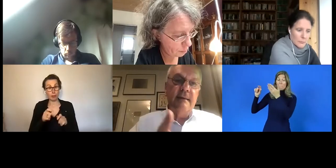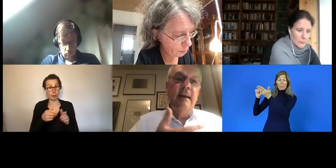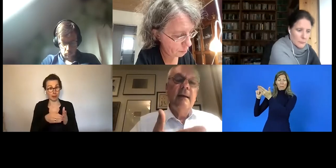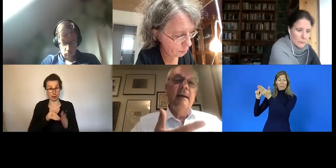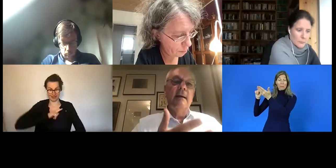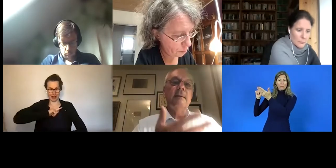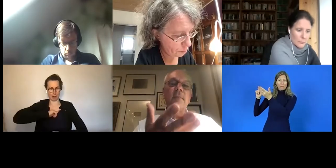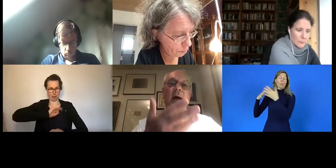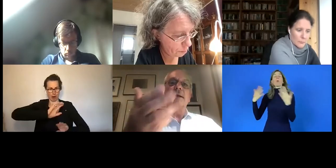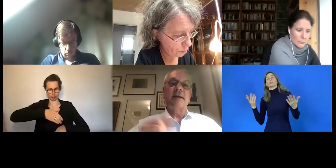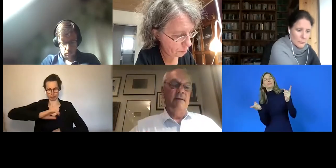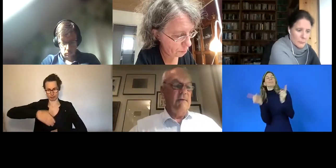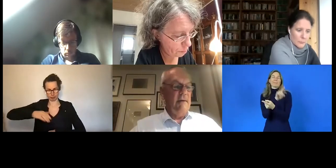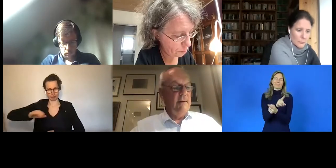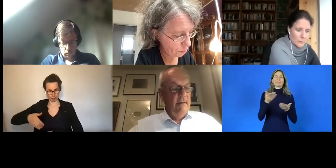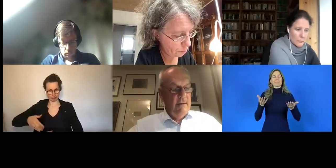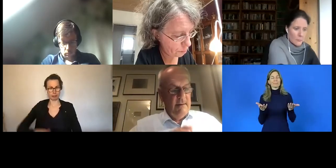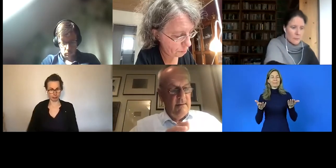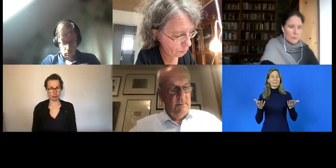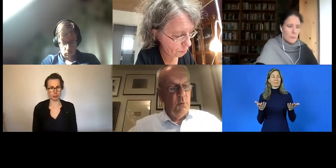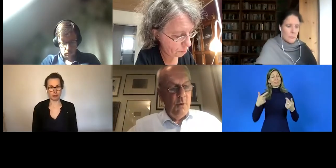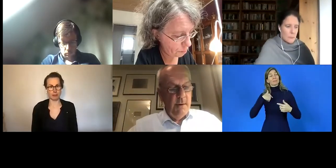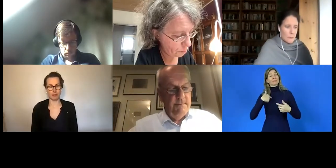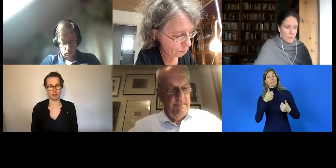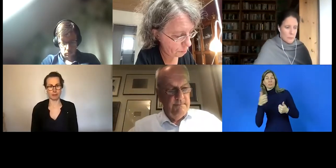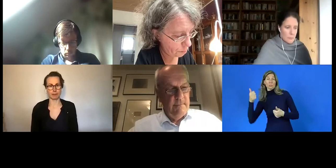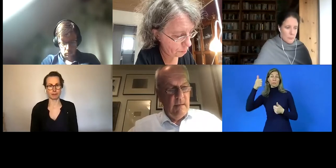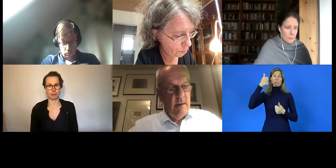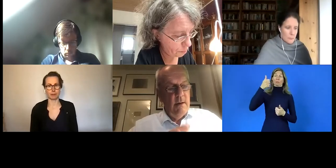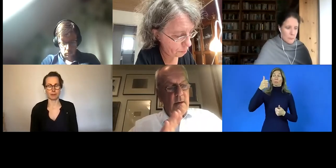eigenen Arbeitskräftepool.